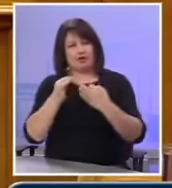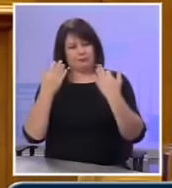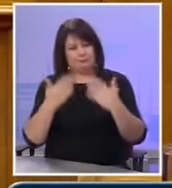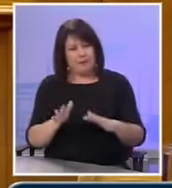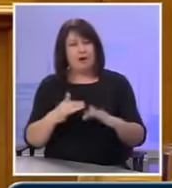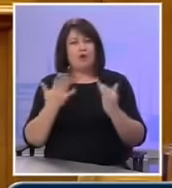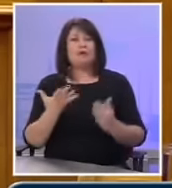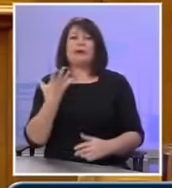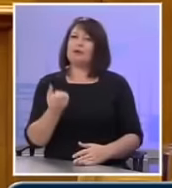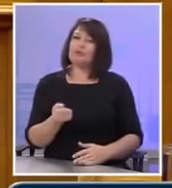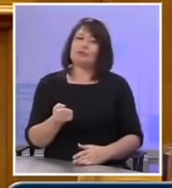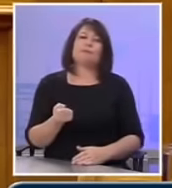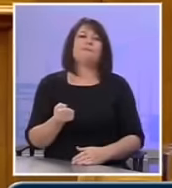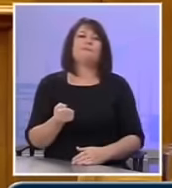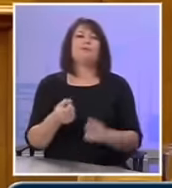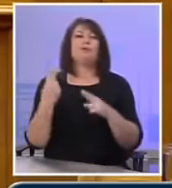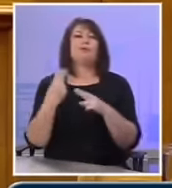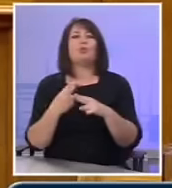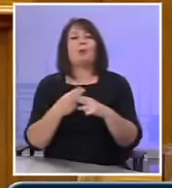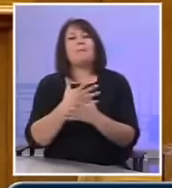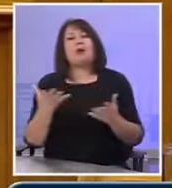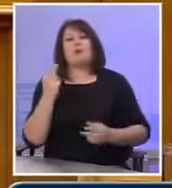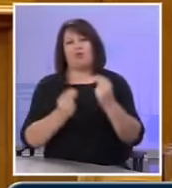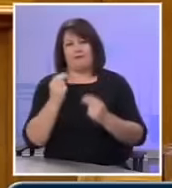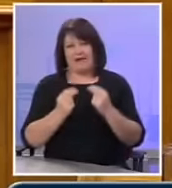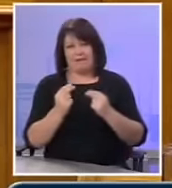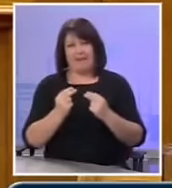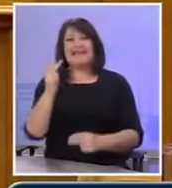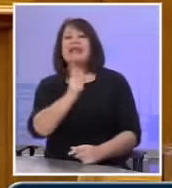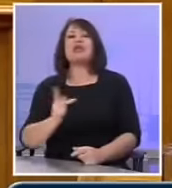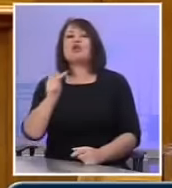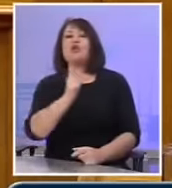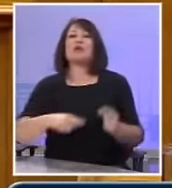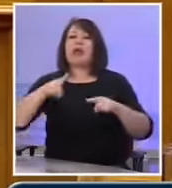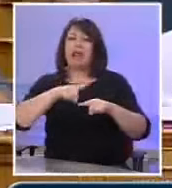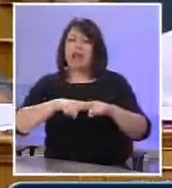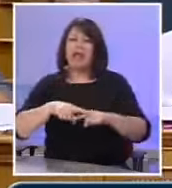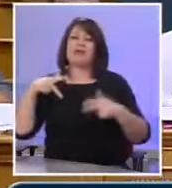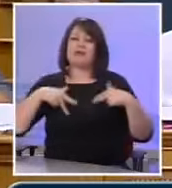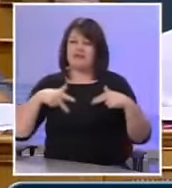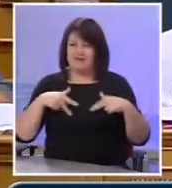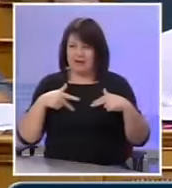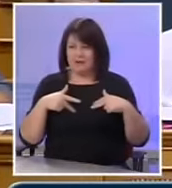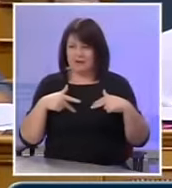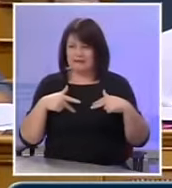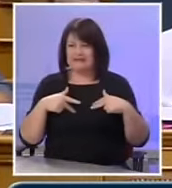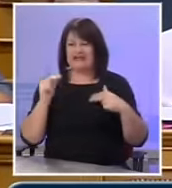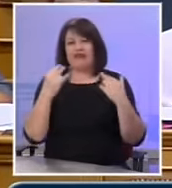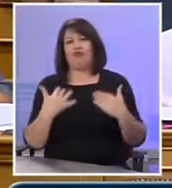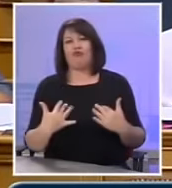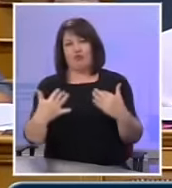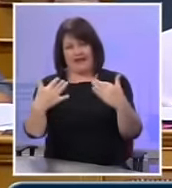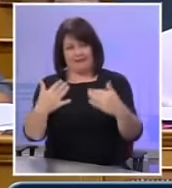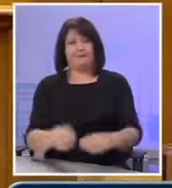ότι έχουμε ένα πολύ μεγάλο πρόβλημα ως κοινωνία, ως χώρα και ως κυβέρνηση και ως βουλή ότι